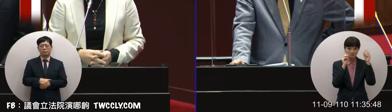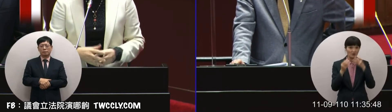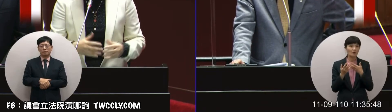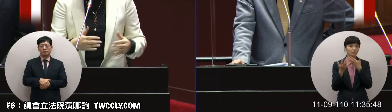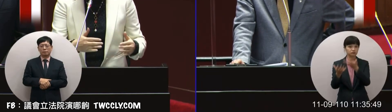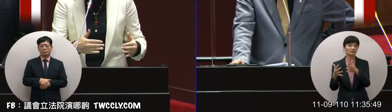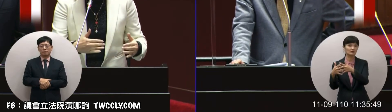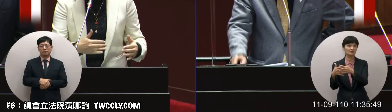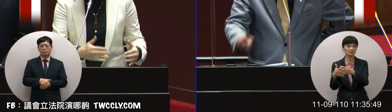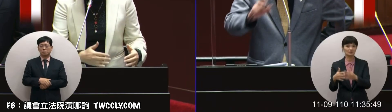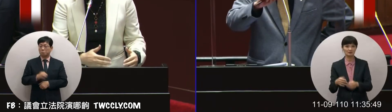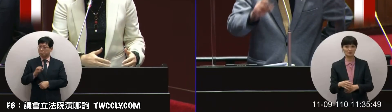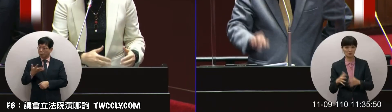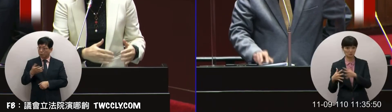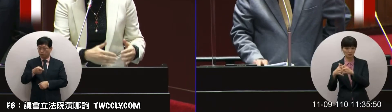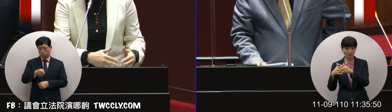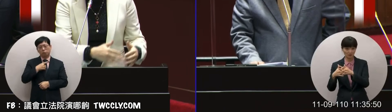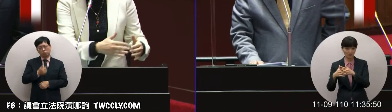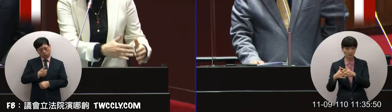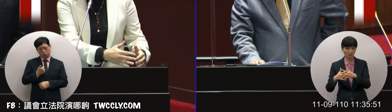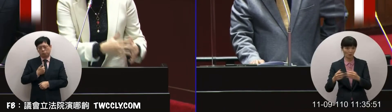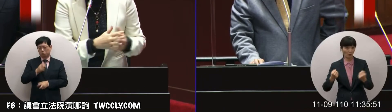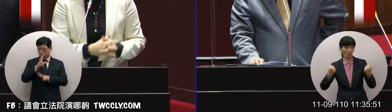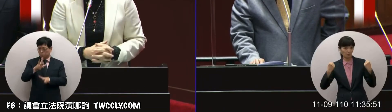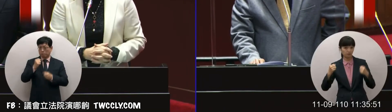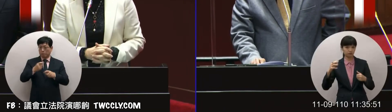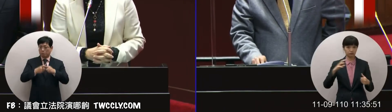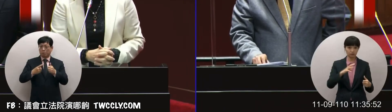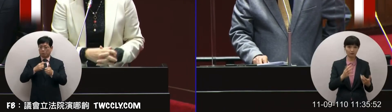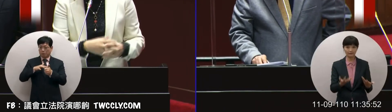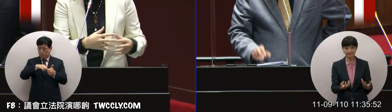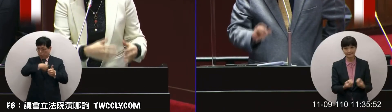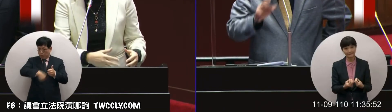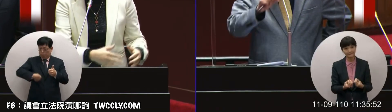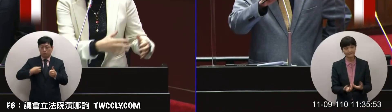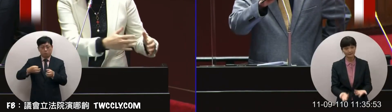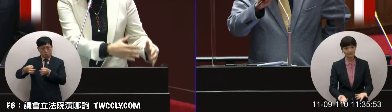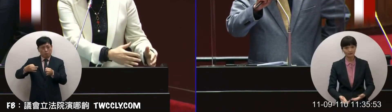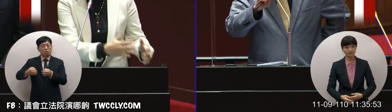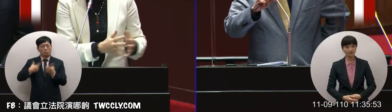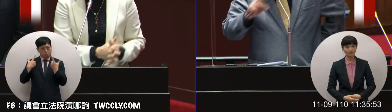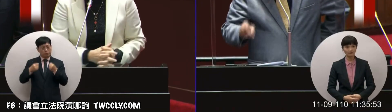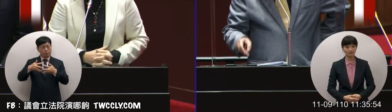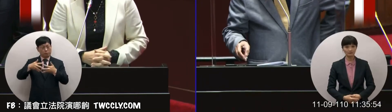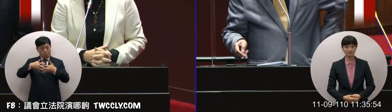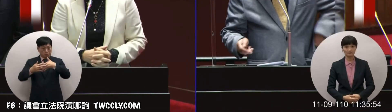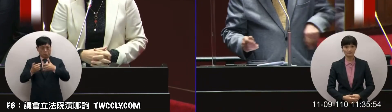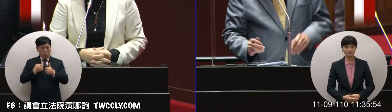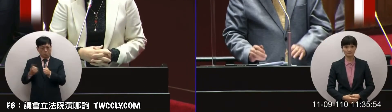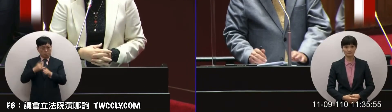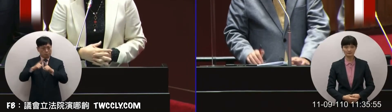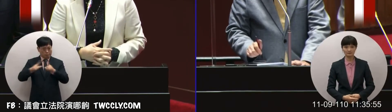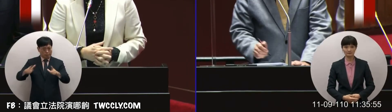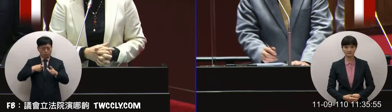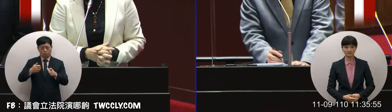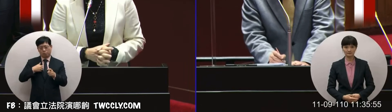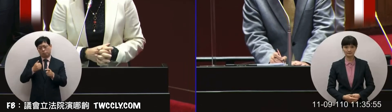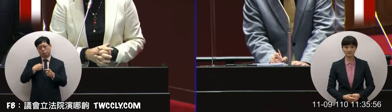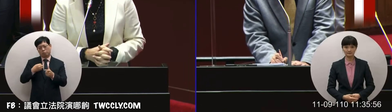力量太大因為坦白講就是在半導體的產業美國也是我們台灣最重要的一個